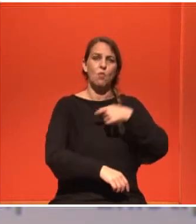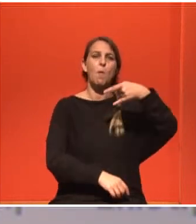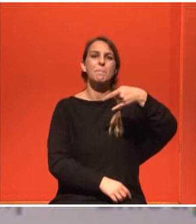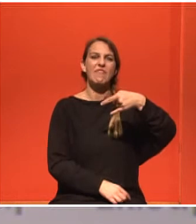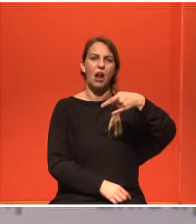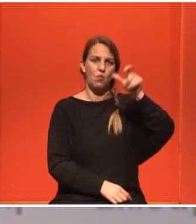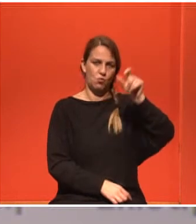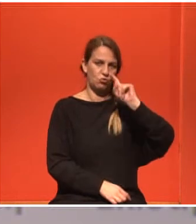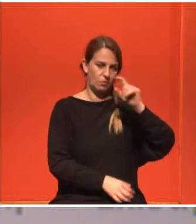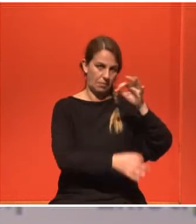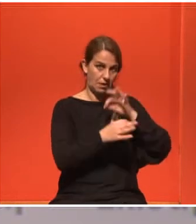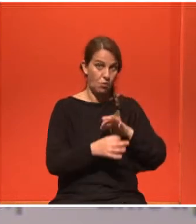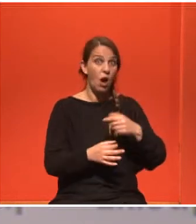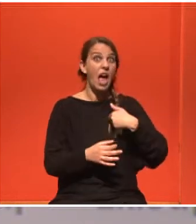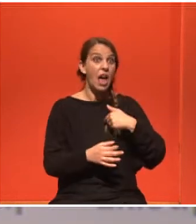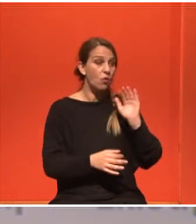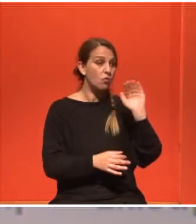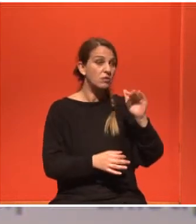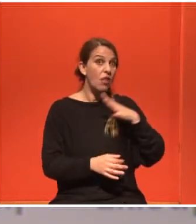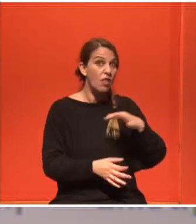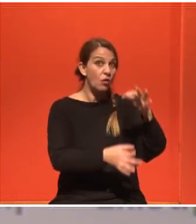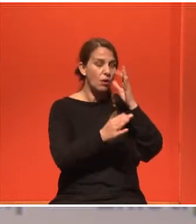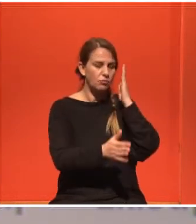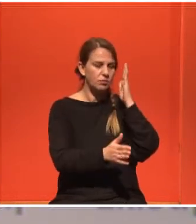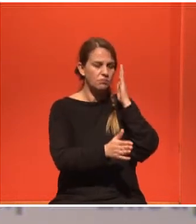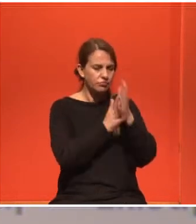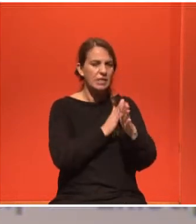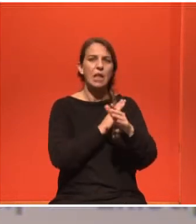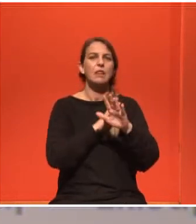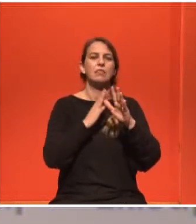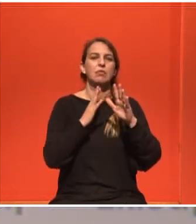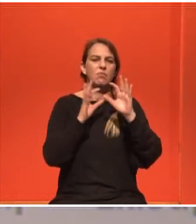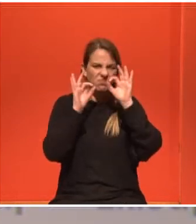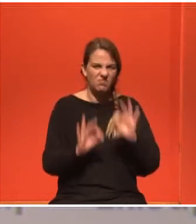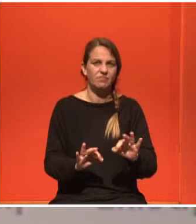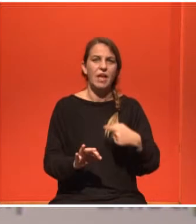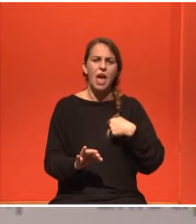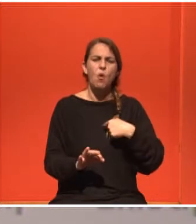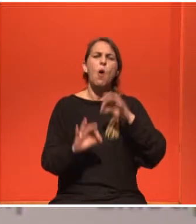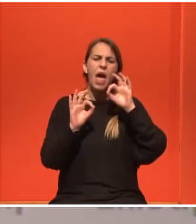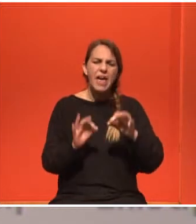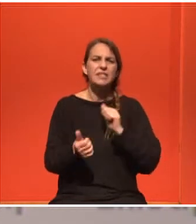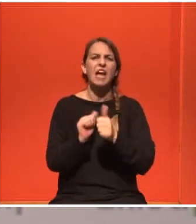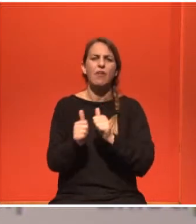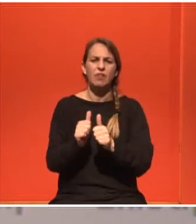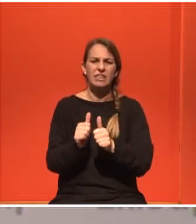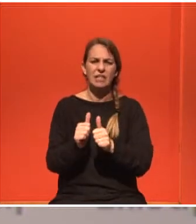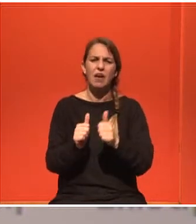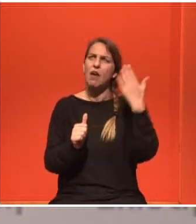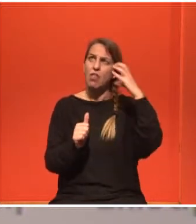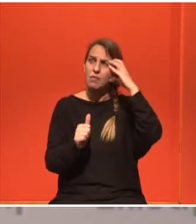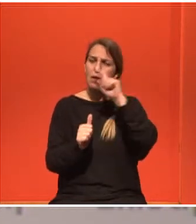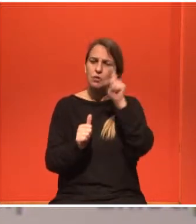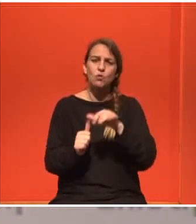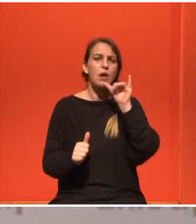Ήθελα να ξέρω ακριβώς τι έχω. Εγώ το είχα αυτή την ψυχολογία και σαν αθλήτρια. Πάντα ήμουνα to the point. Ήθελα να ξέρω ακριβώς